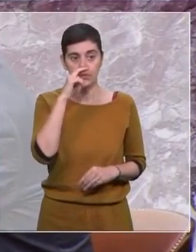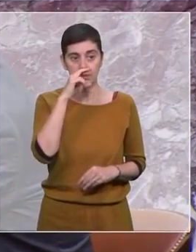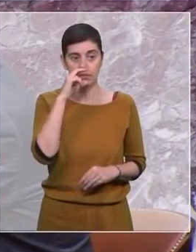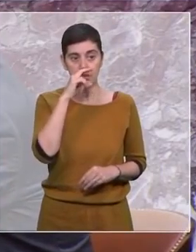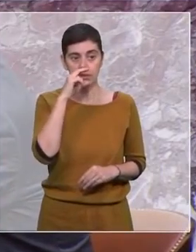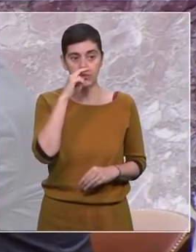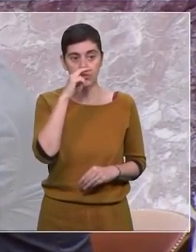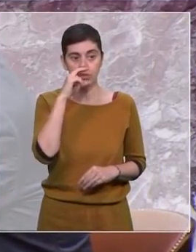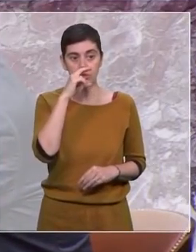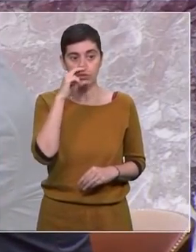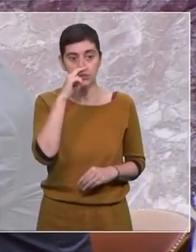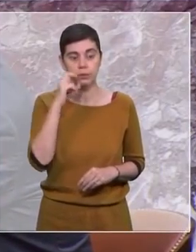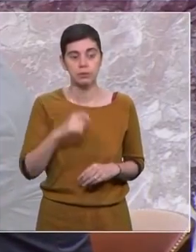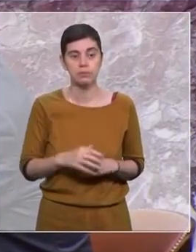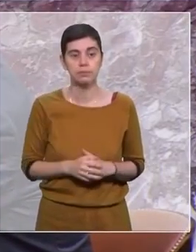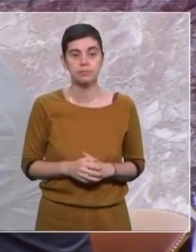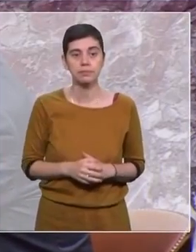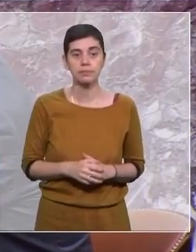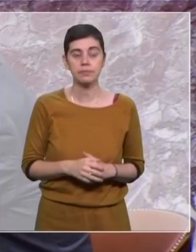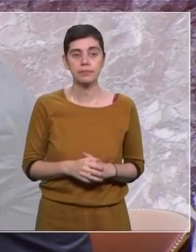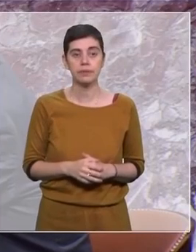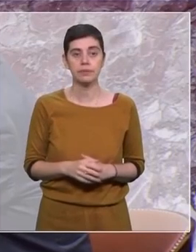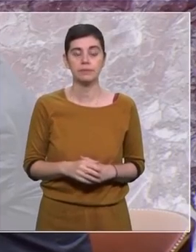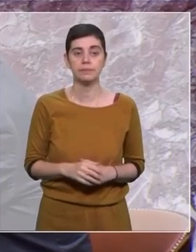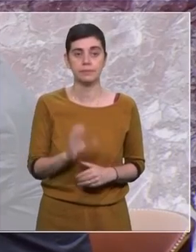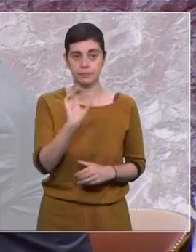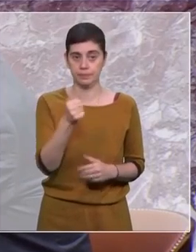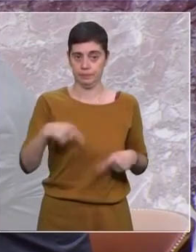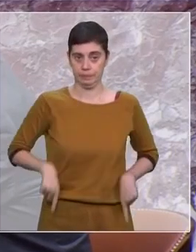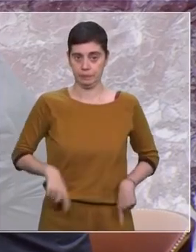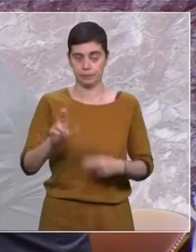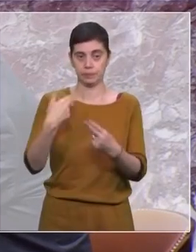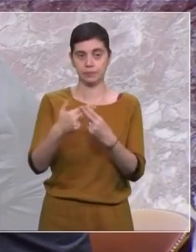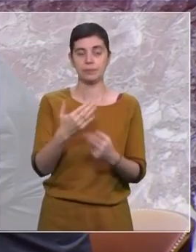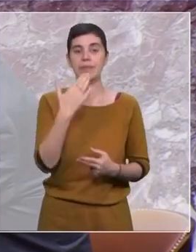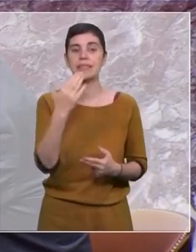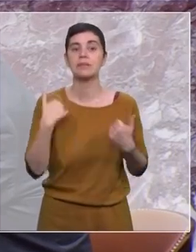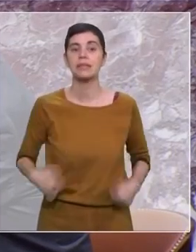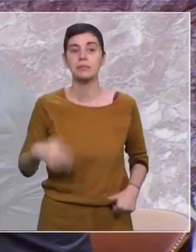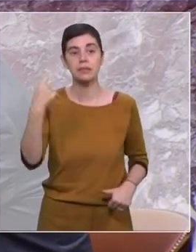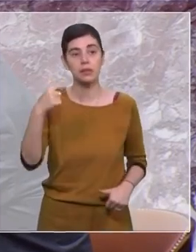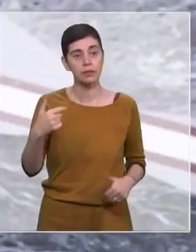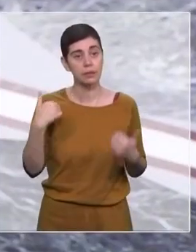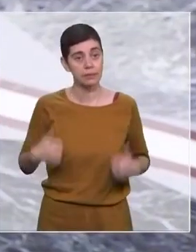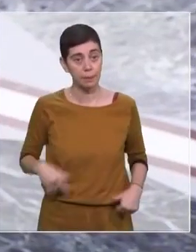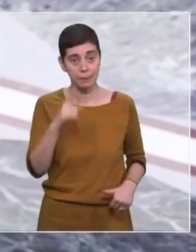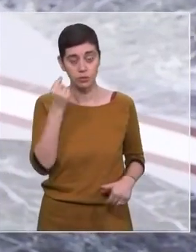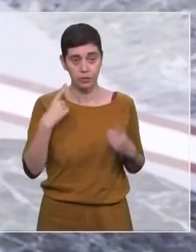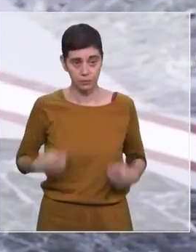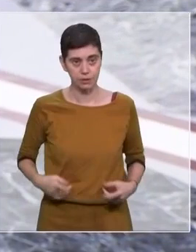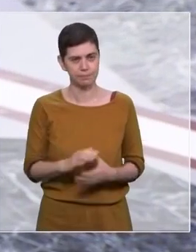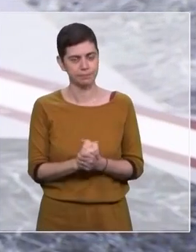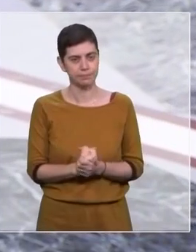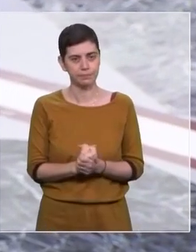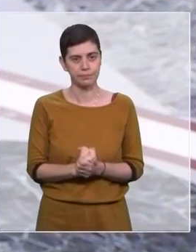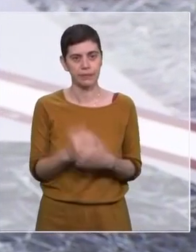Je vous remercie. La parole est à Madame la Première Ministre. Merci Madame la Présidente. Mesdames et Messieurs les députés, Madame